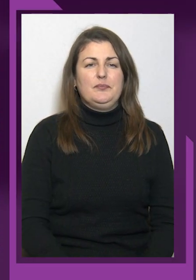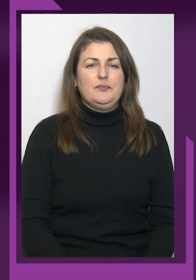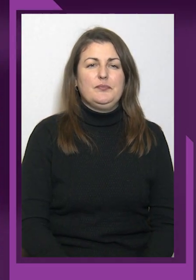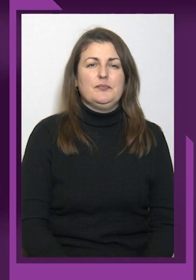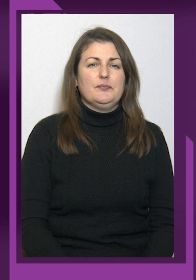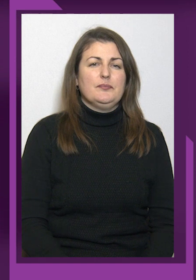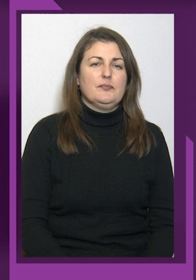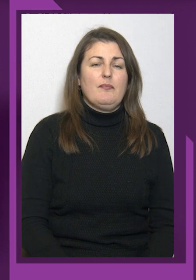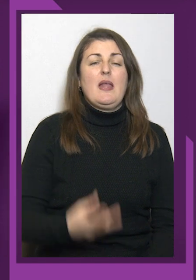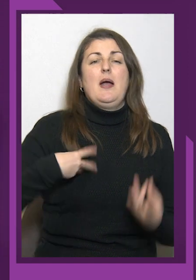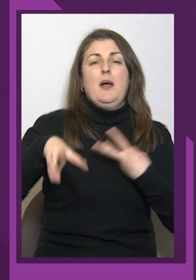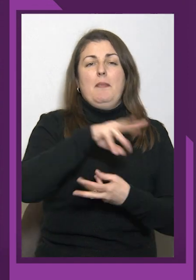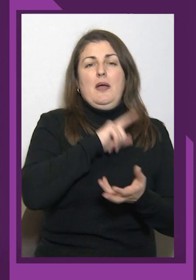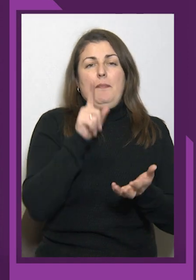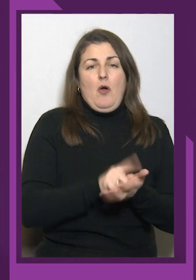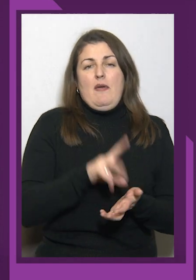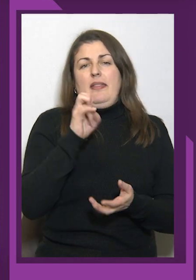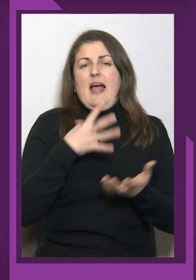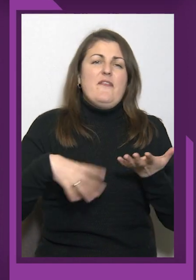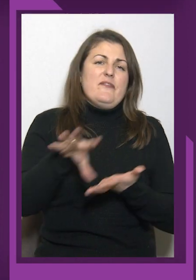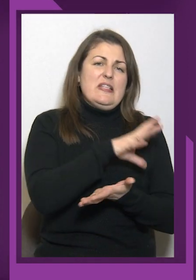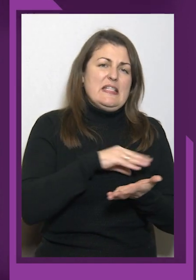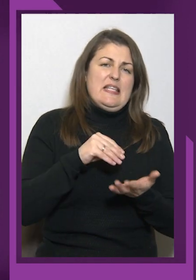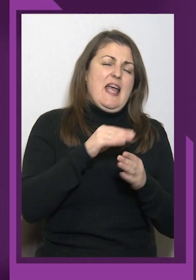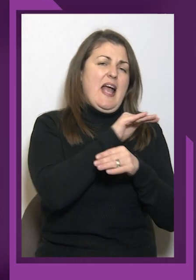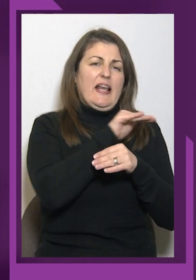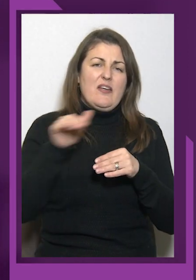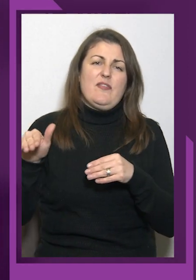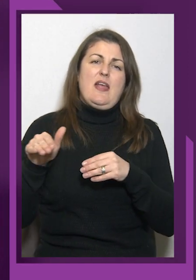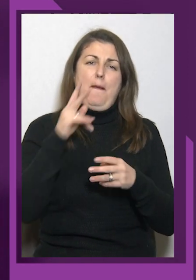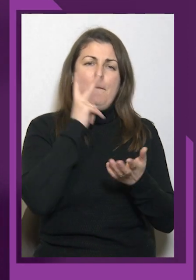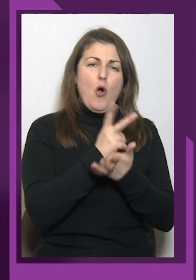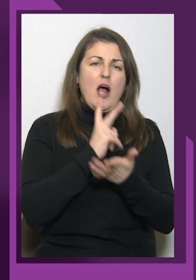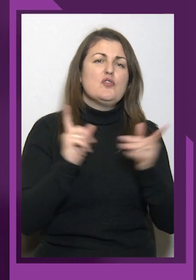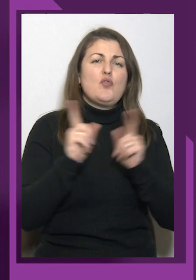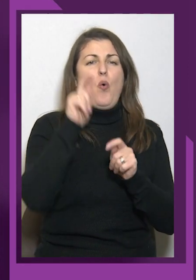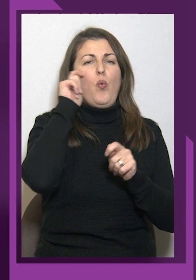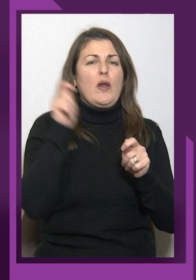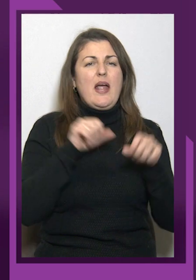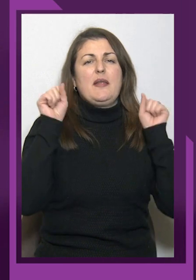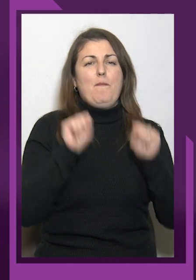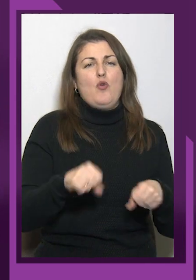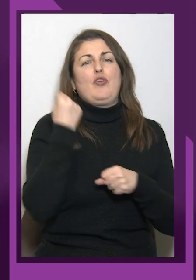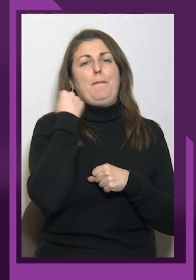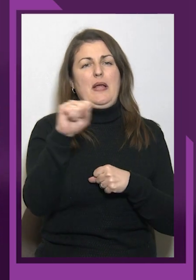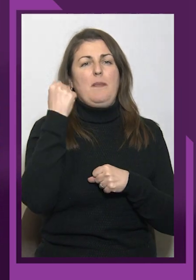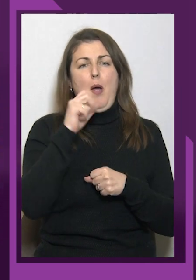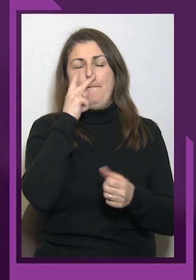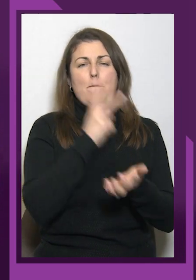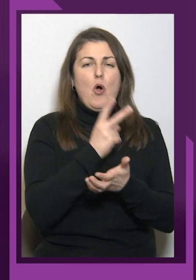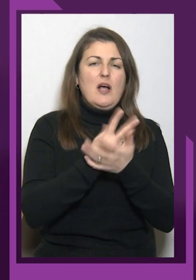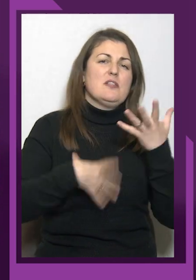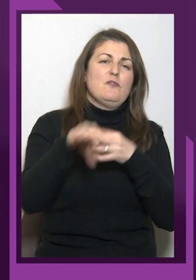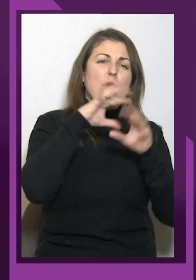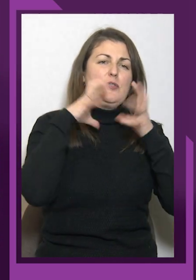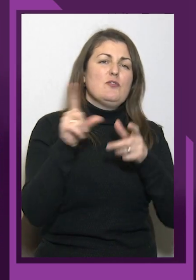Ми повинні на всіх рівнях показувати, що Україна може перемагати. Показуємо всьому